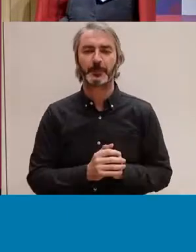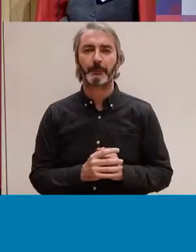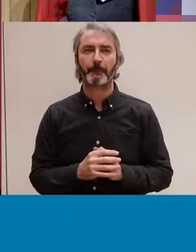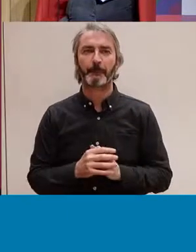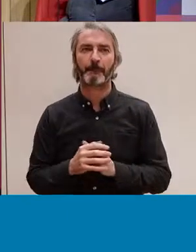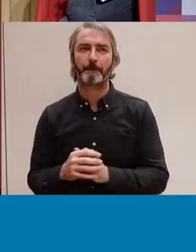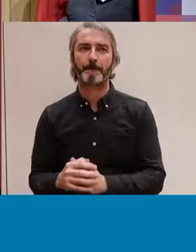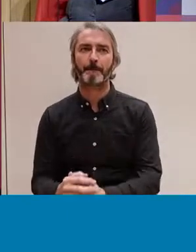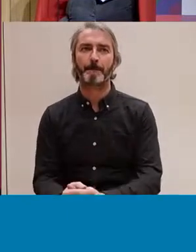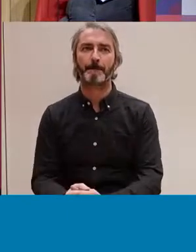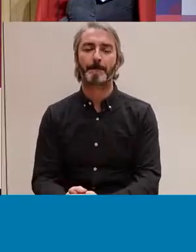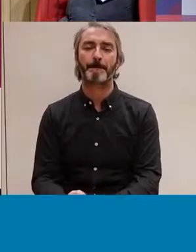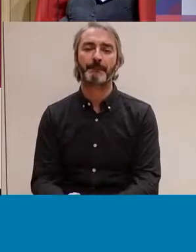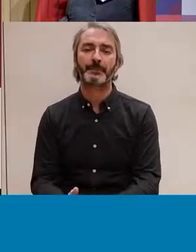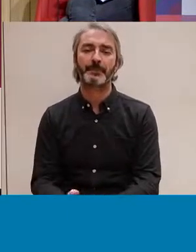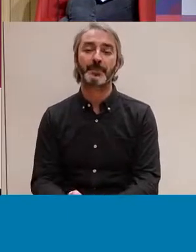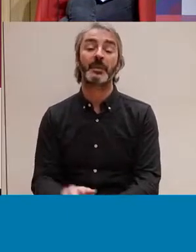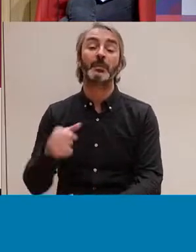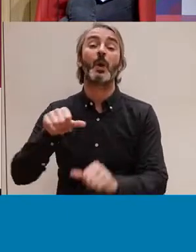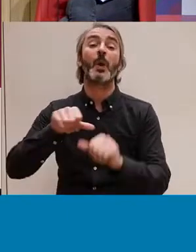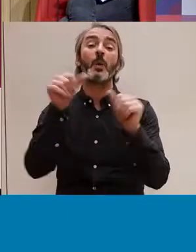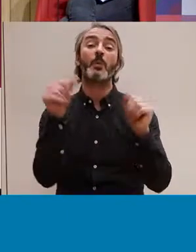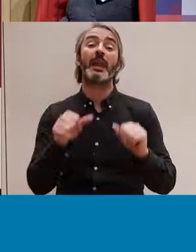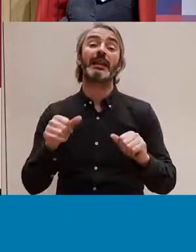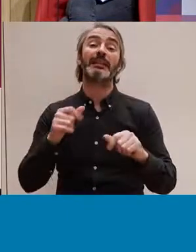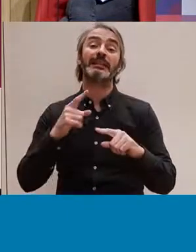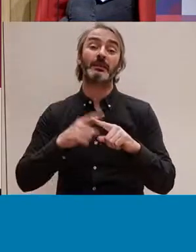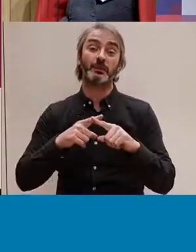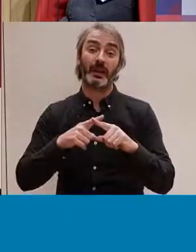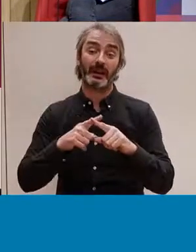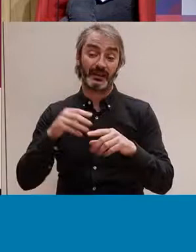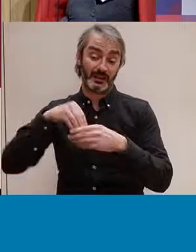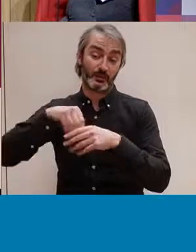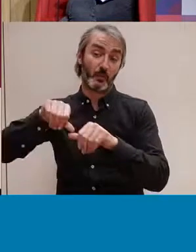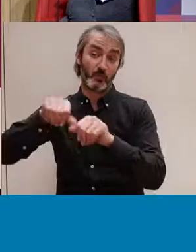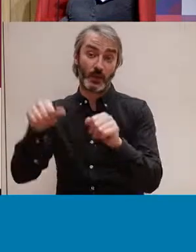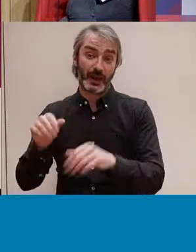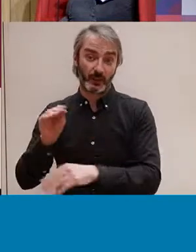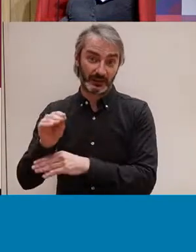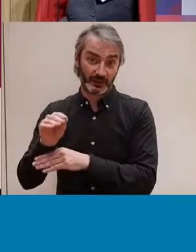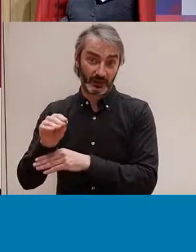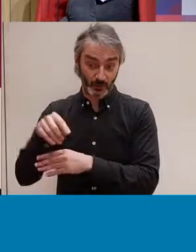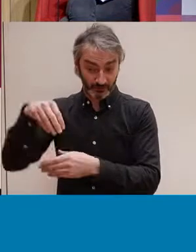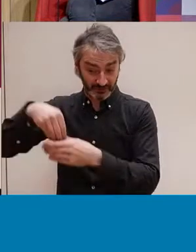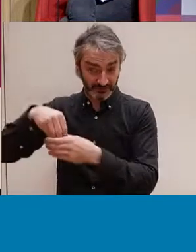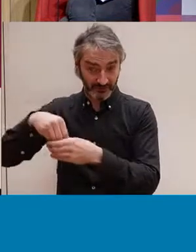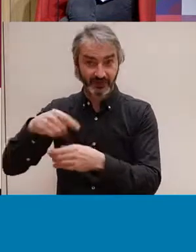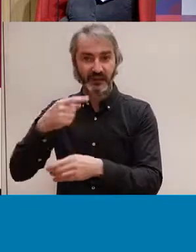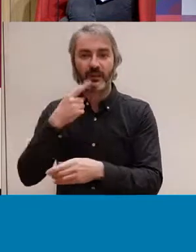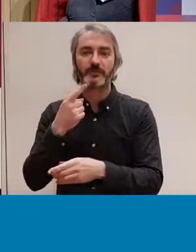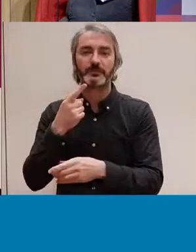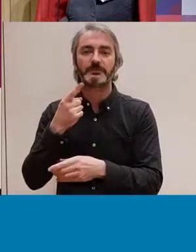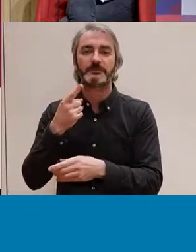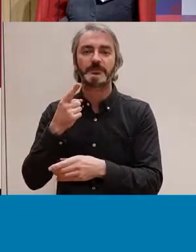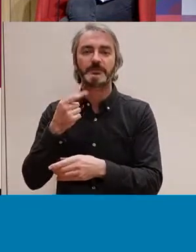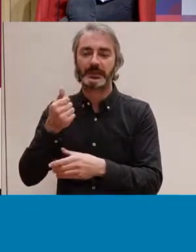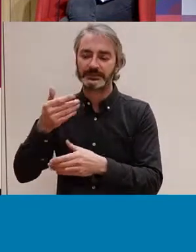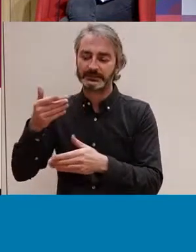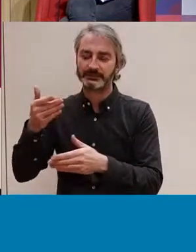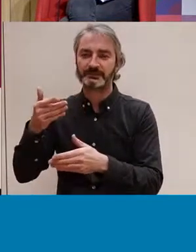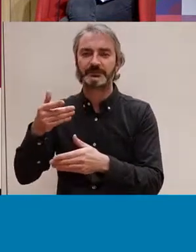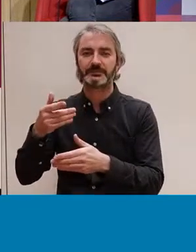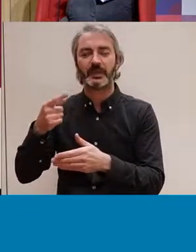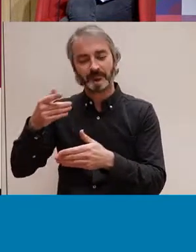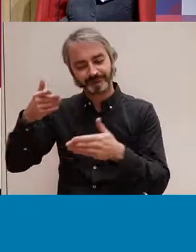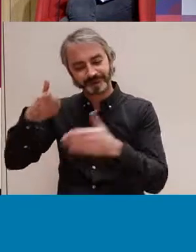que aquest model de sexualitat i que també es reprodueix en el model educatiu nega o posa al centre el plaer i el